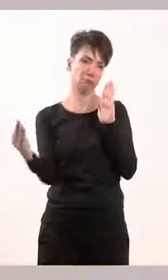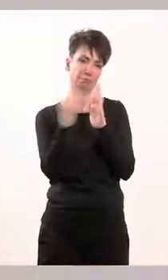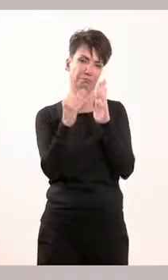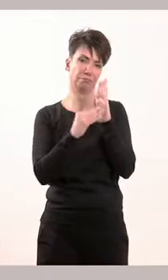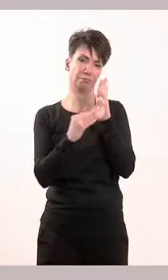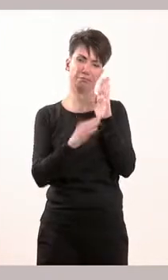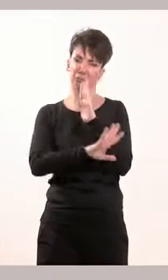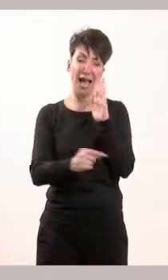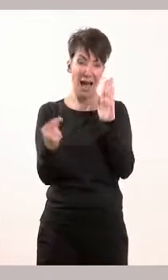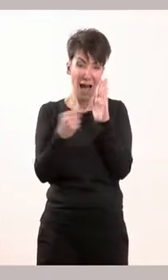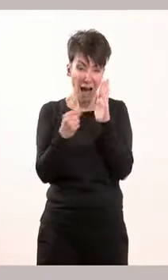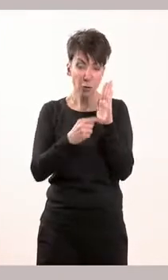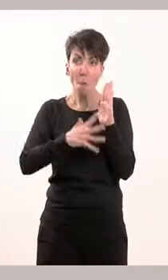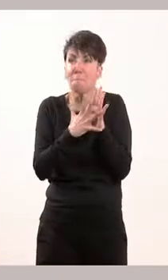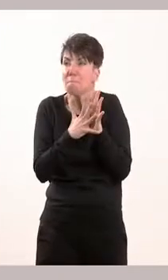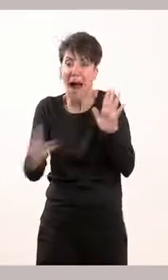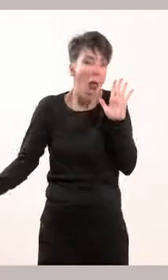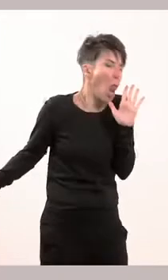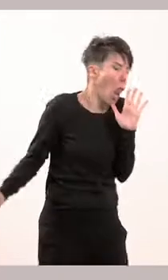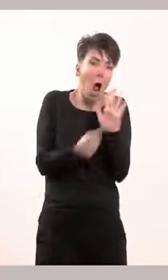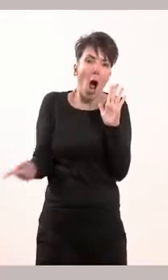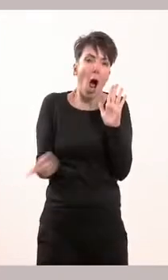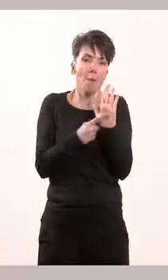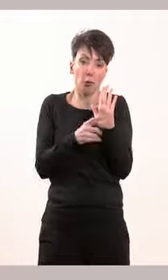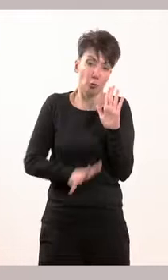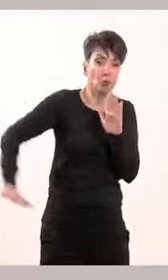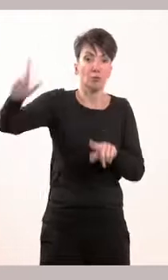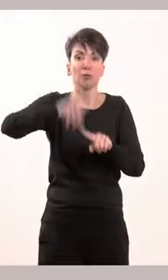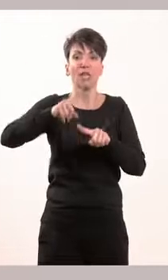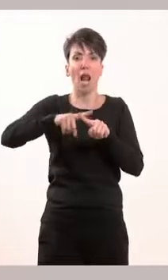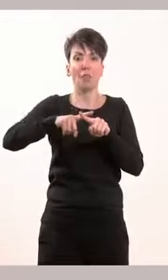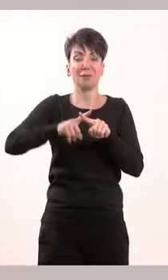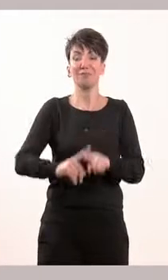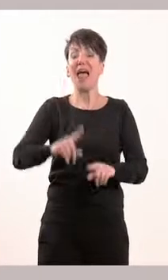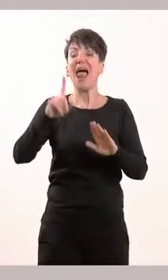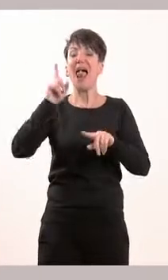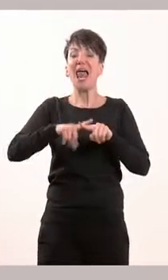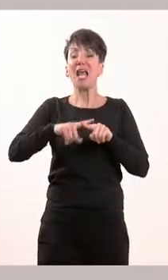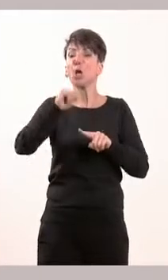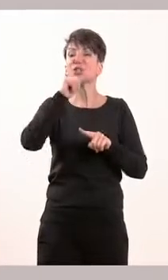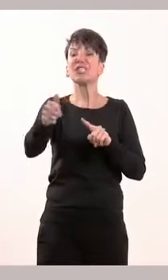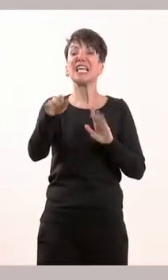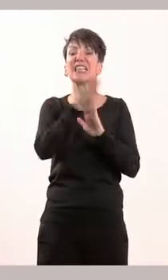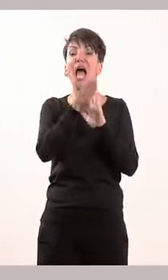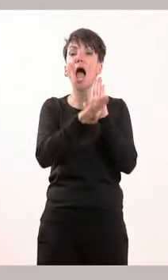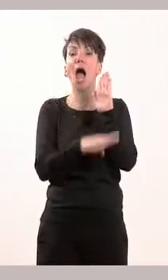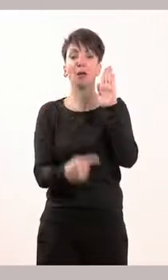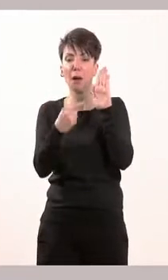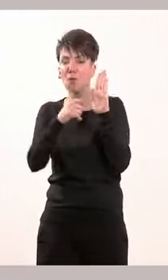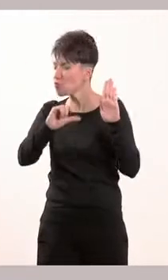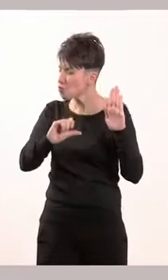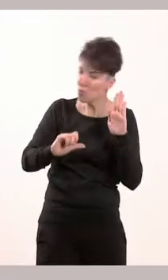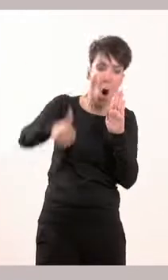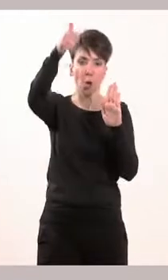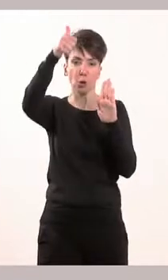ο ανώτερος νόμος του ελληνικού κράτους. Το ελληνικό σύνταγμα, κρατήστε το, ο ανώτερος νόμος